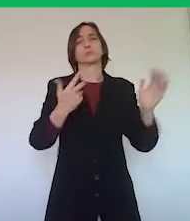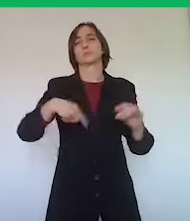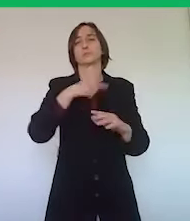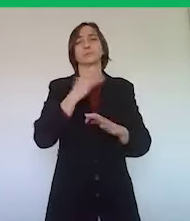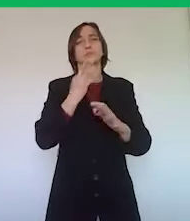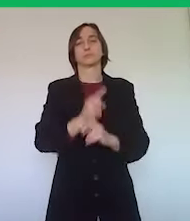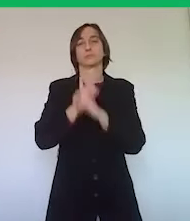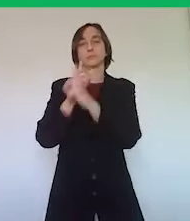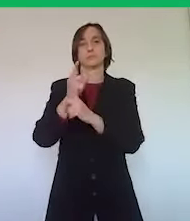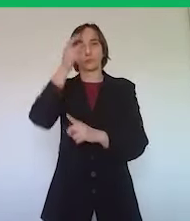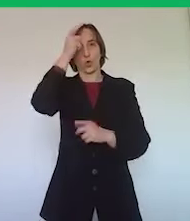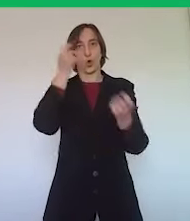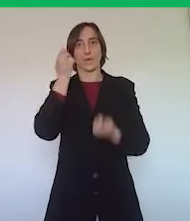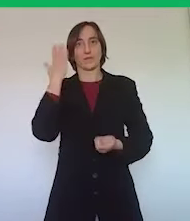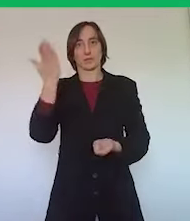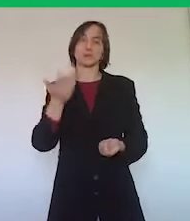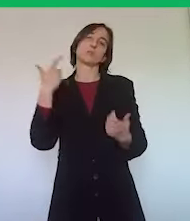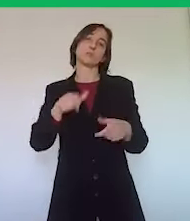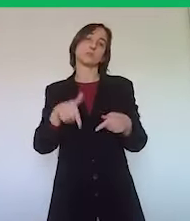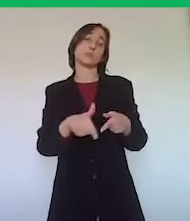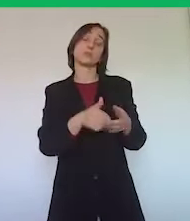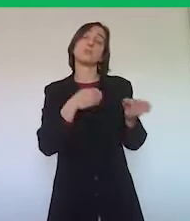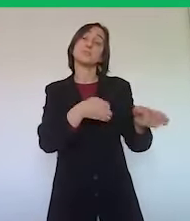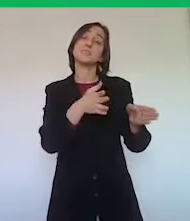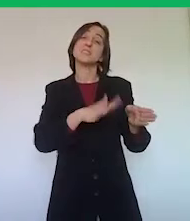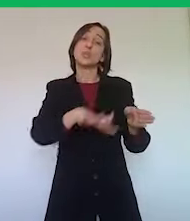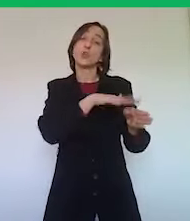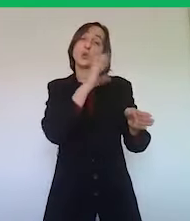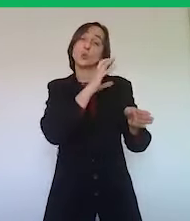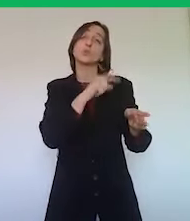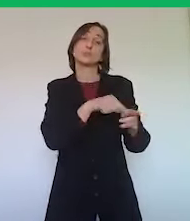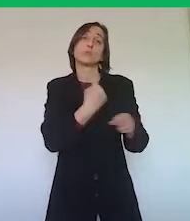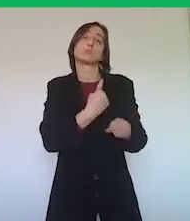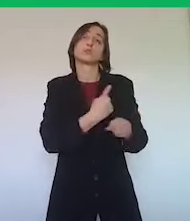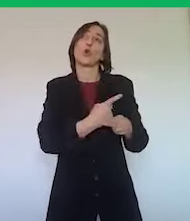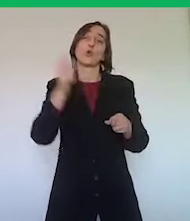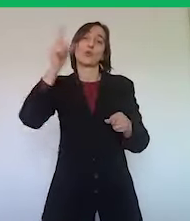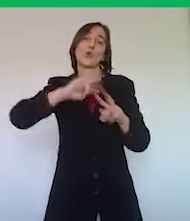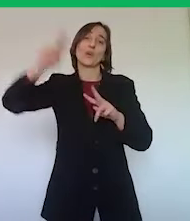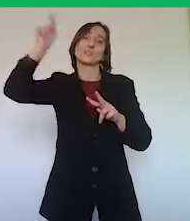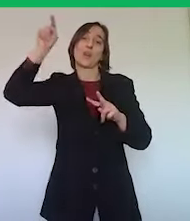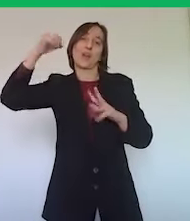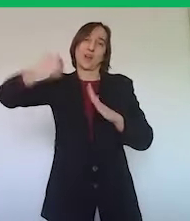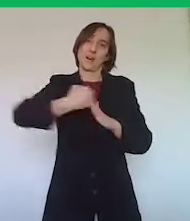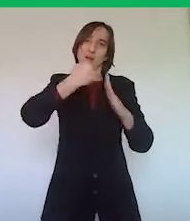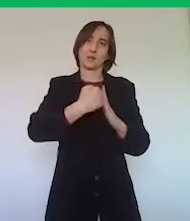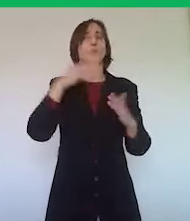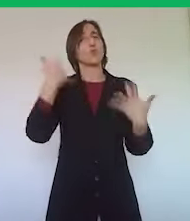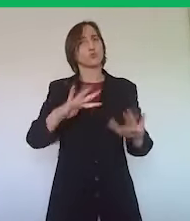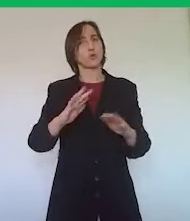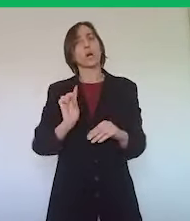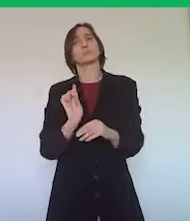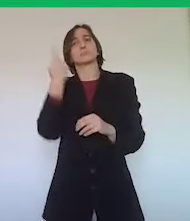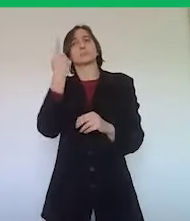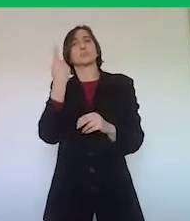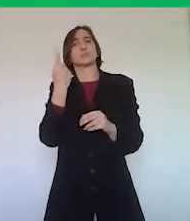disposizioni del governo, perché questo settore ha bisogno di forti incentivi di carattere nazionale, come dicevo alcune misure sono già state